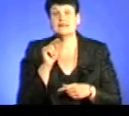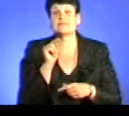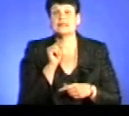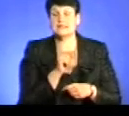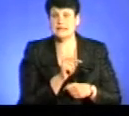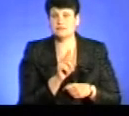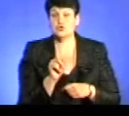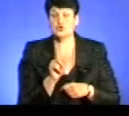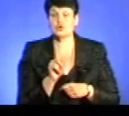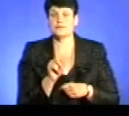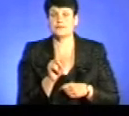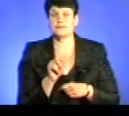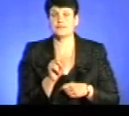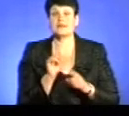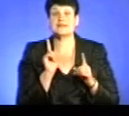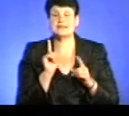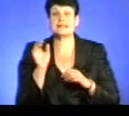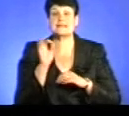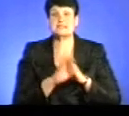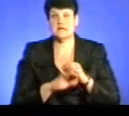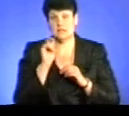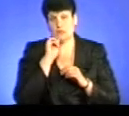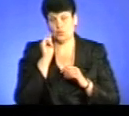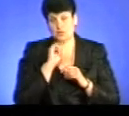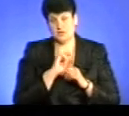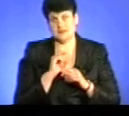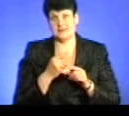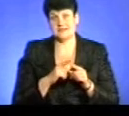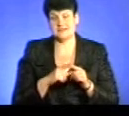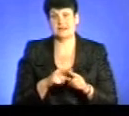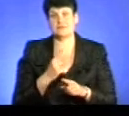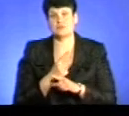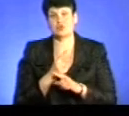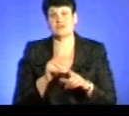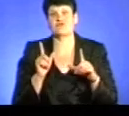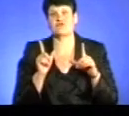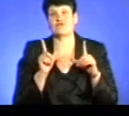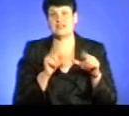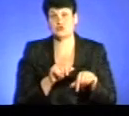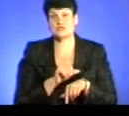напевно, слід сказати, що тільки на Західній Україні, це така тенденція, при забороні виїзду за кордон,